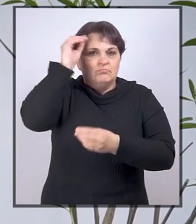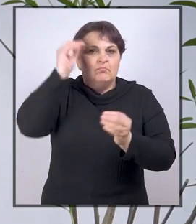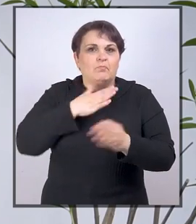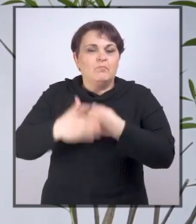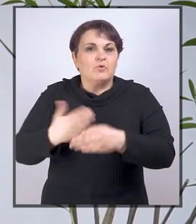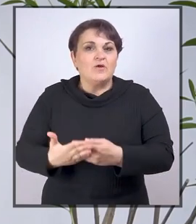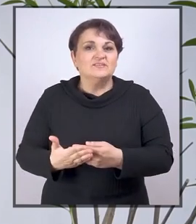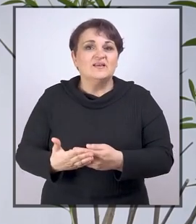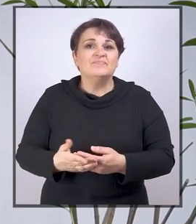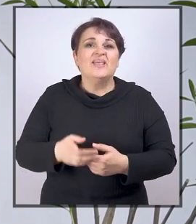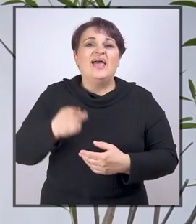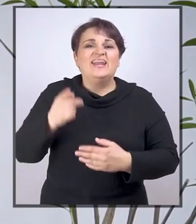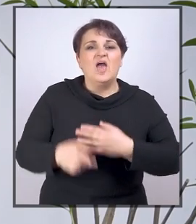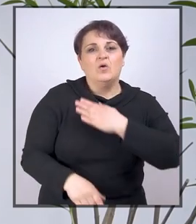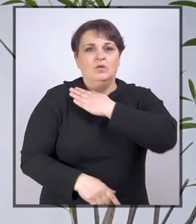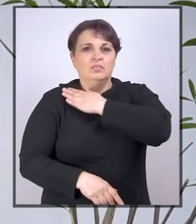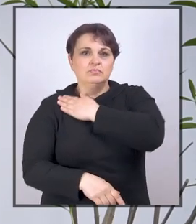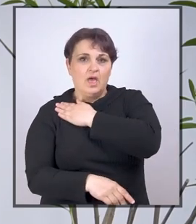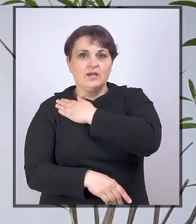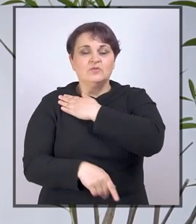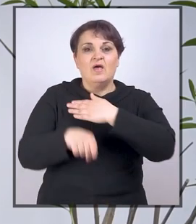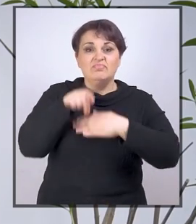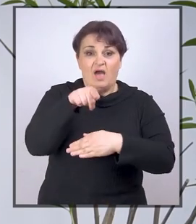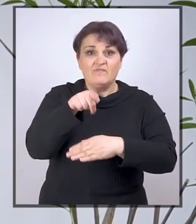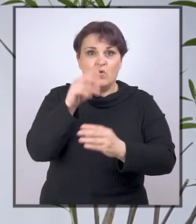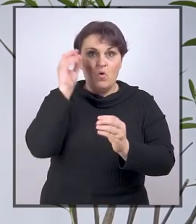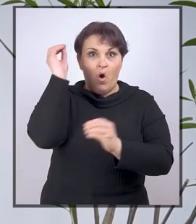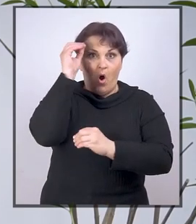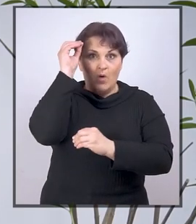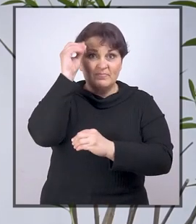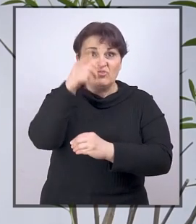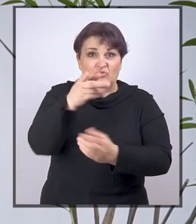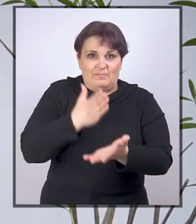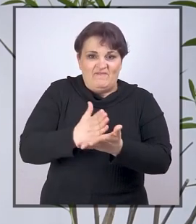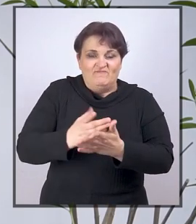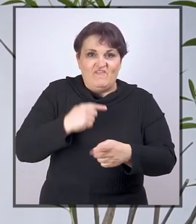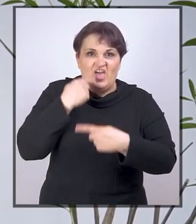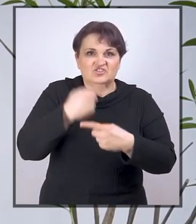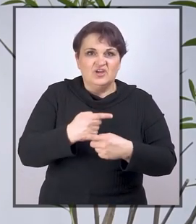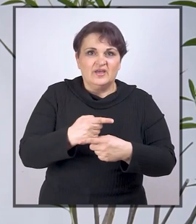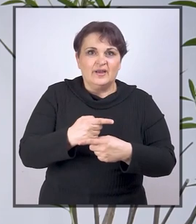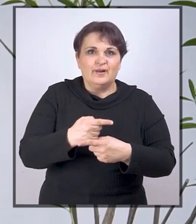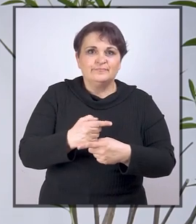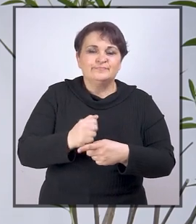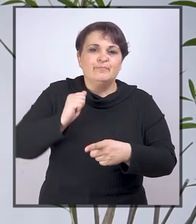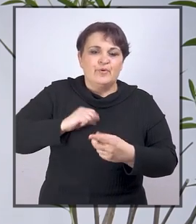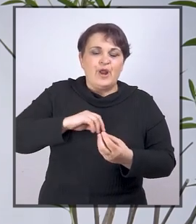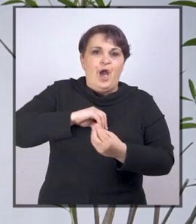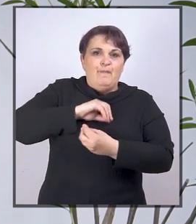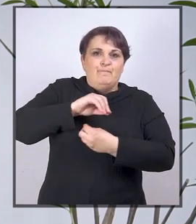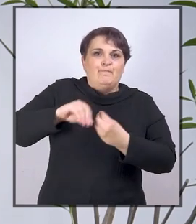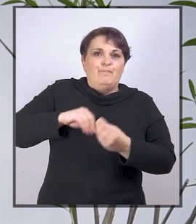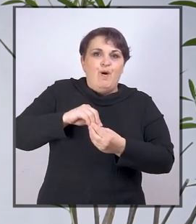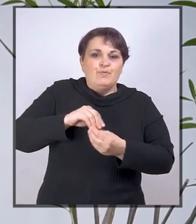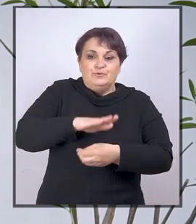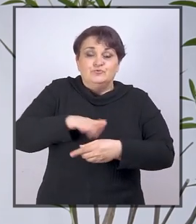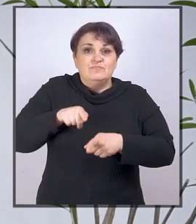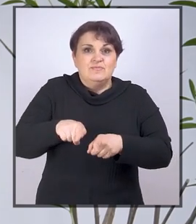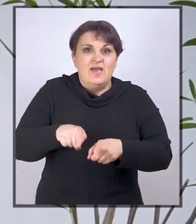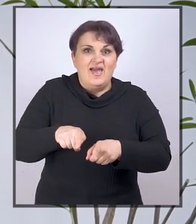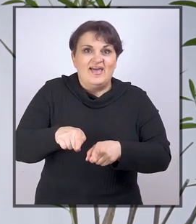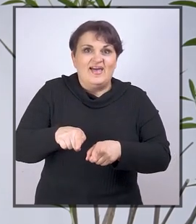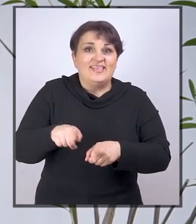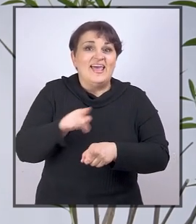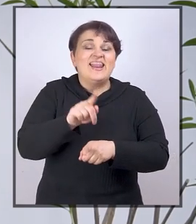obrazovni proces, nego teret takvog obrazovanja, to sam već rekla, pada na